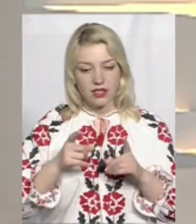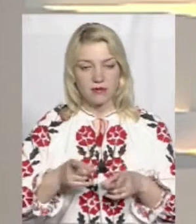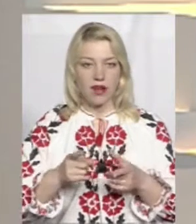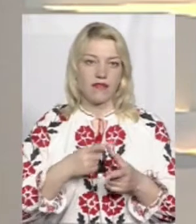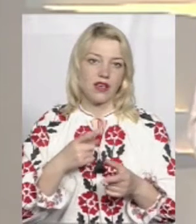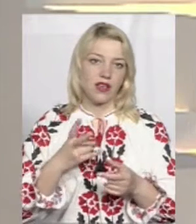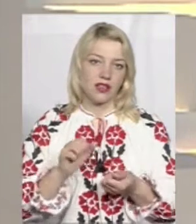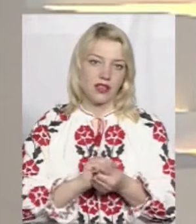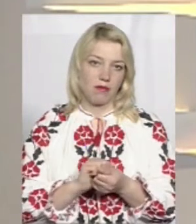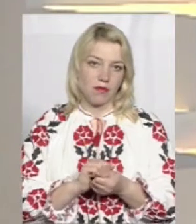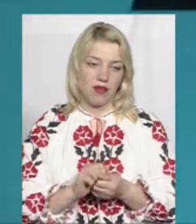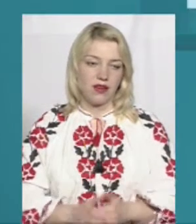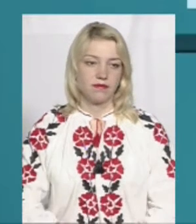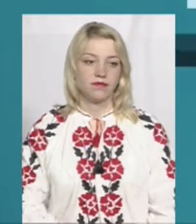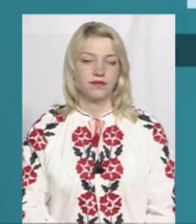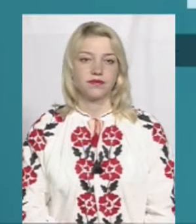які на папері? Послухаємо.